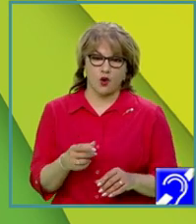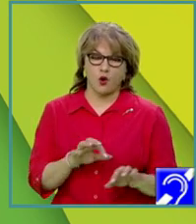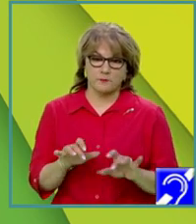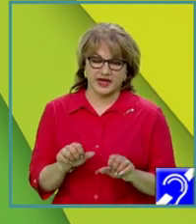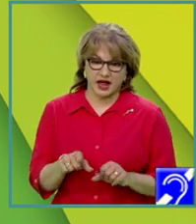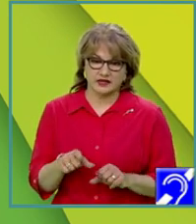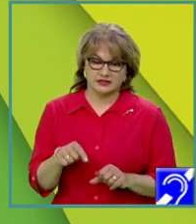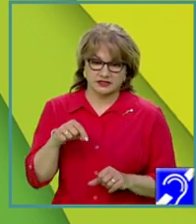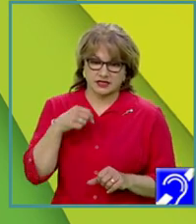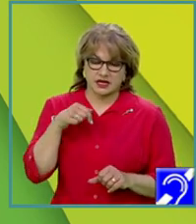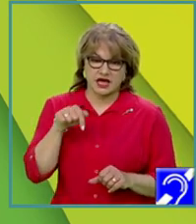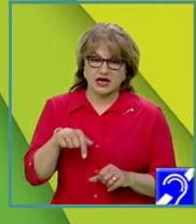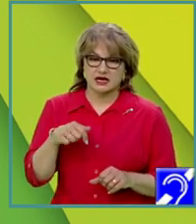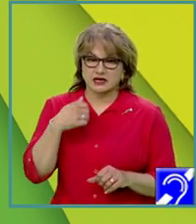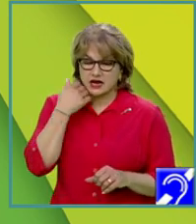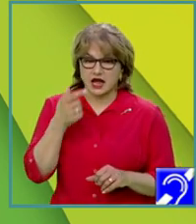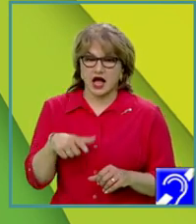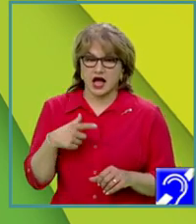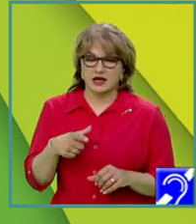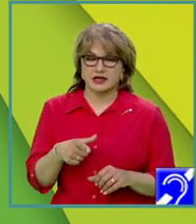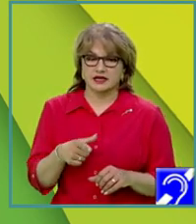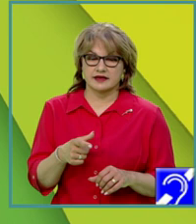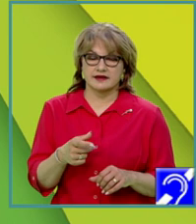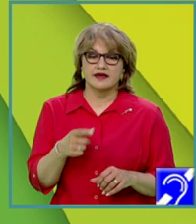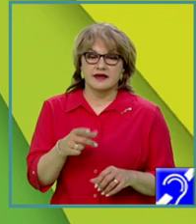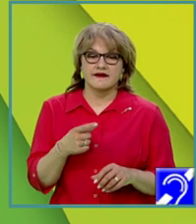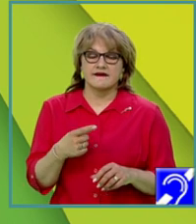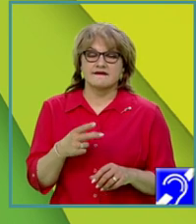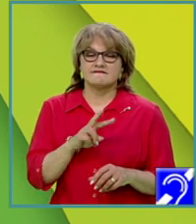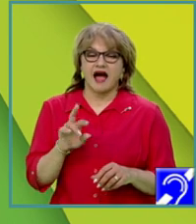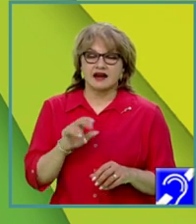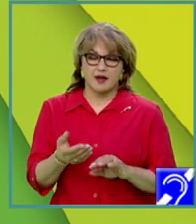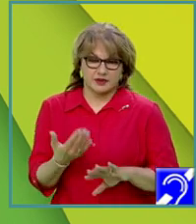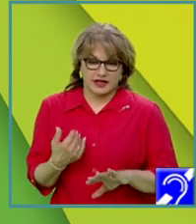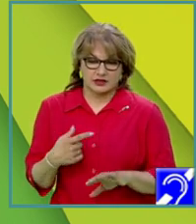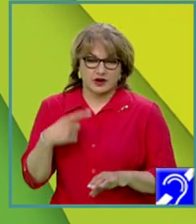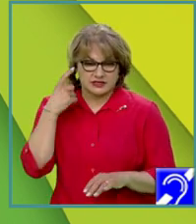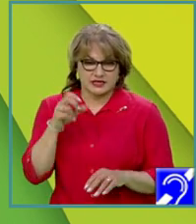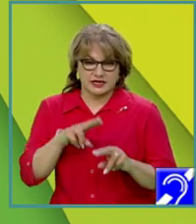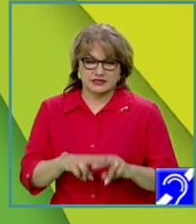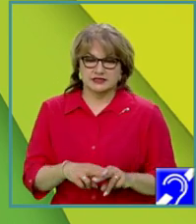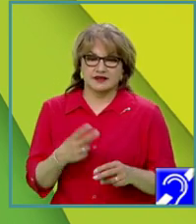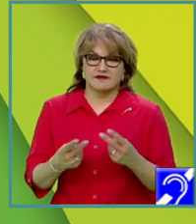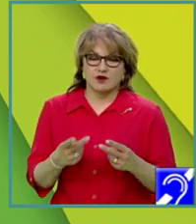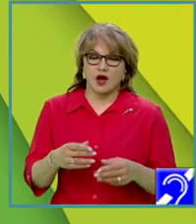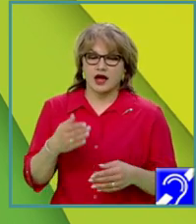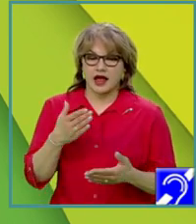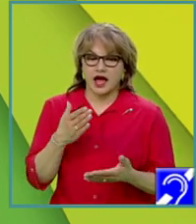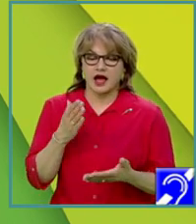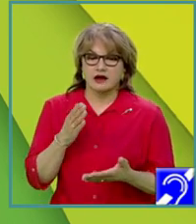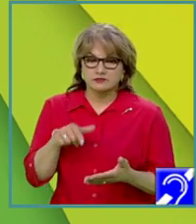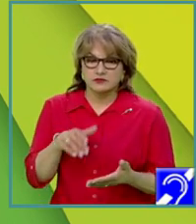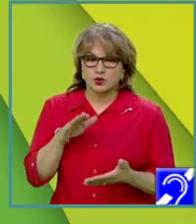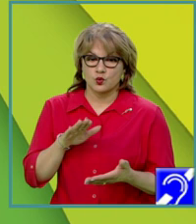în variabila anterioară se reține valoarea curentă. Când se